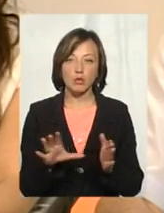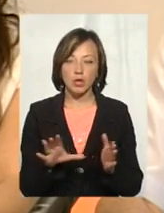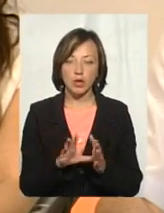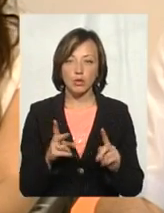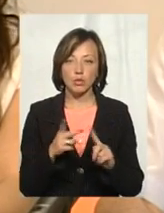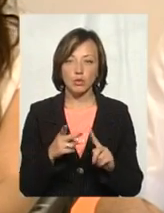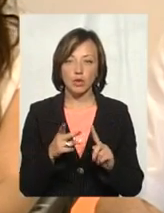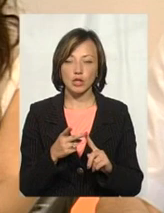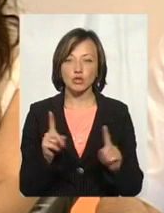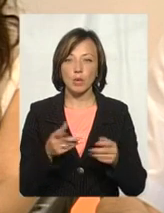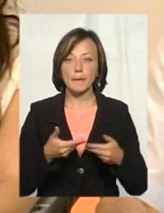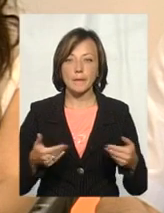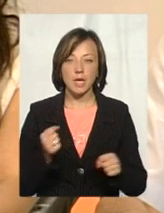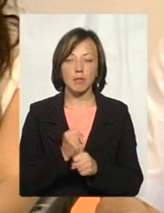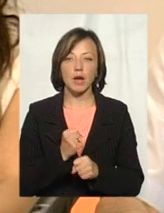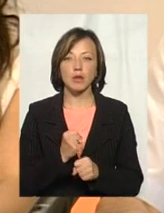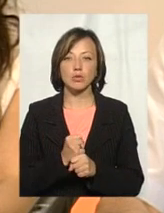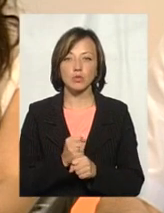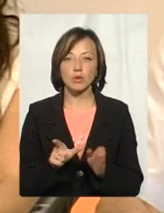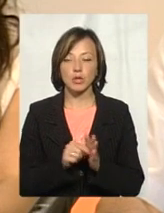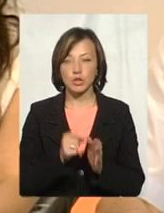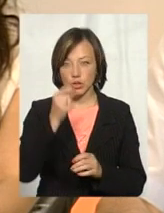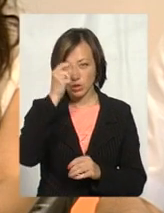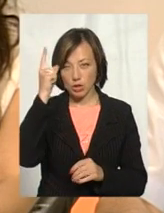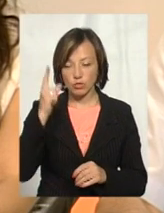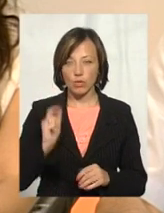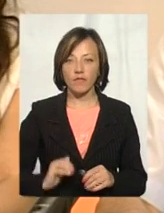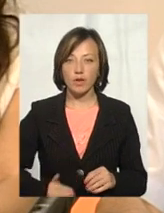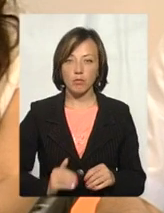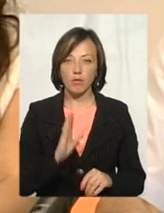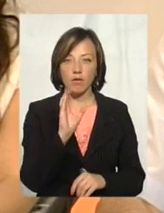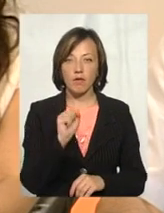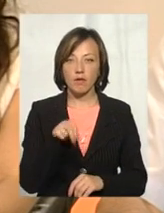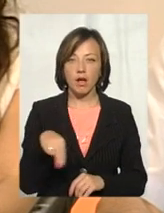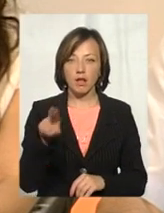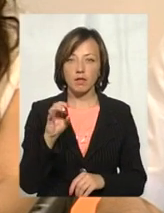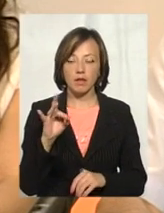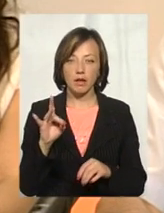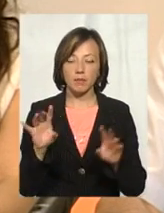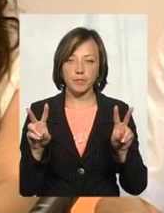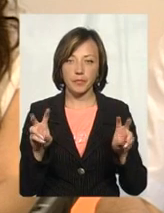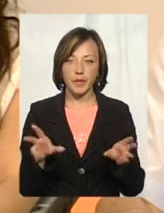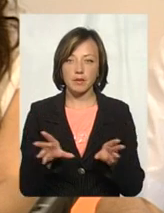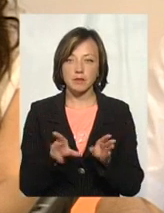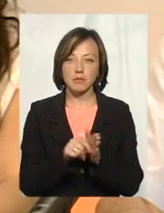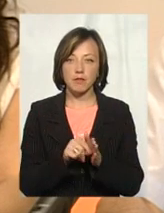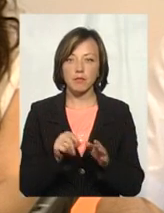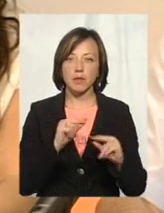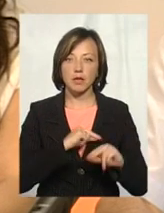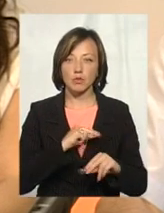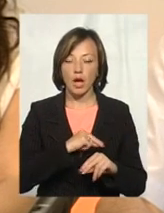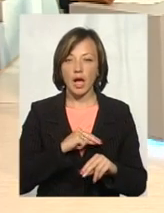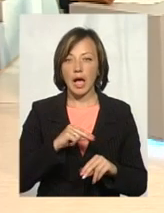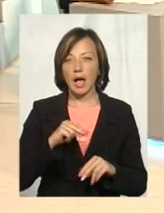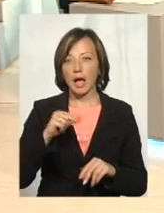Друге, що ми працюємо з чеською фірмою Валдер, яка якраз співпрацює з кіоским і паризьким